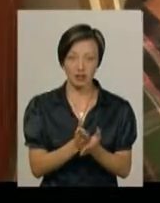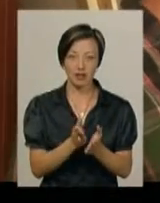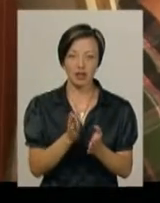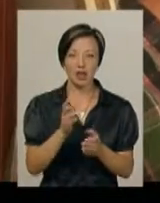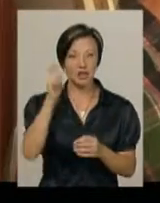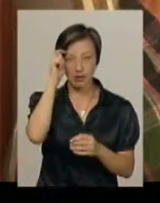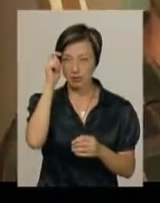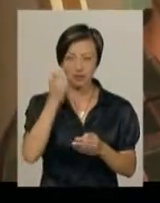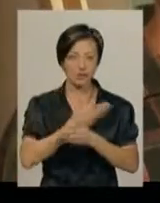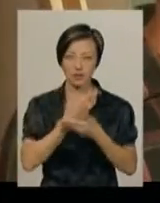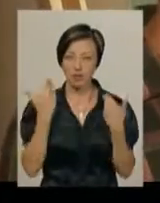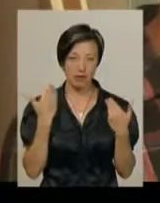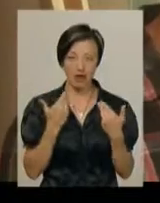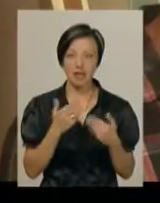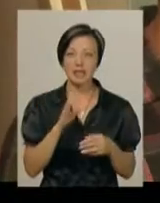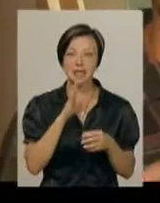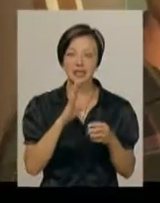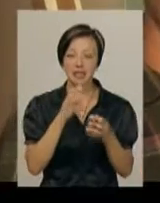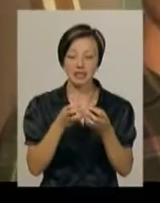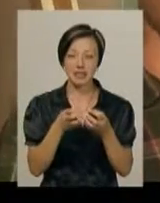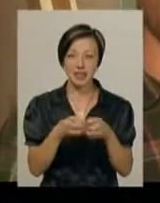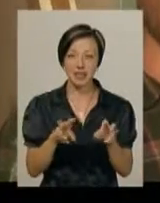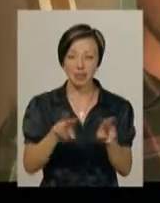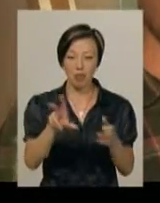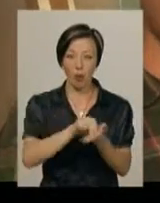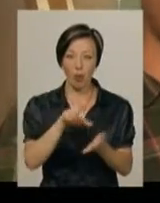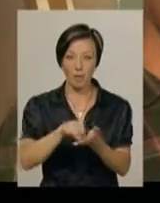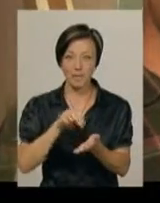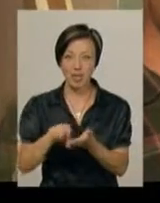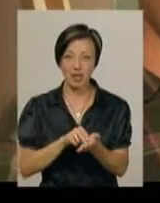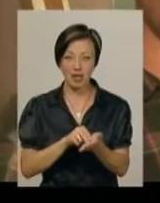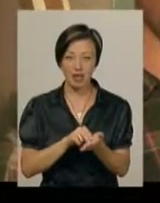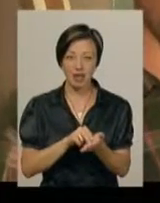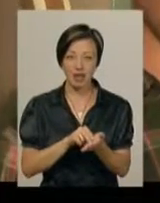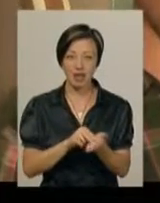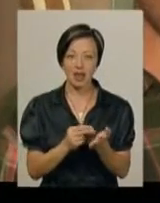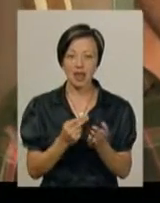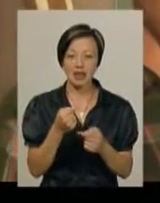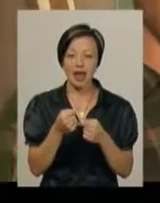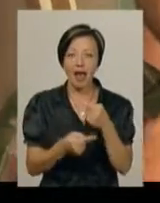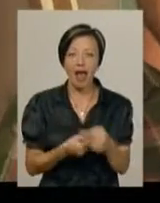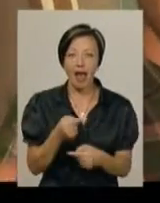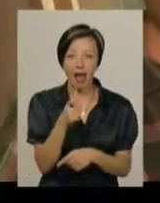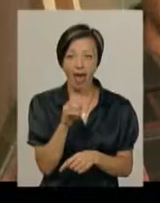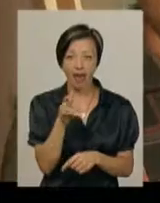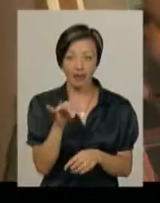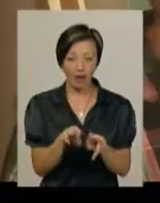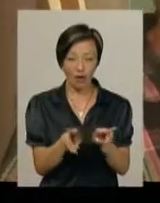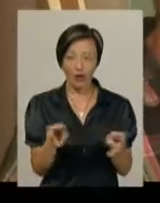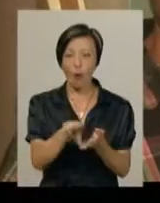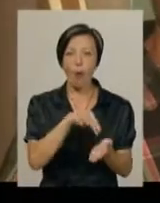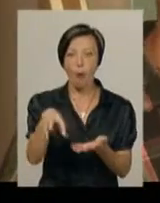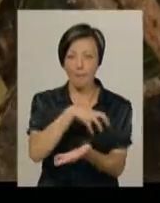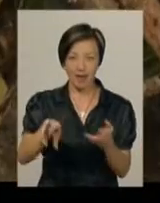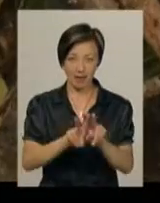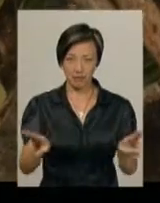Самців в колонії нема. З яєць виходять їхні копії, клони. Тобто набір геном однаковий. Це ксерокопія